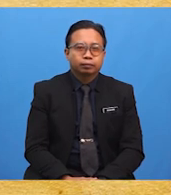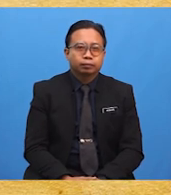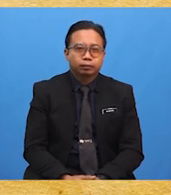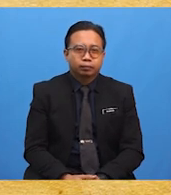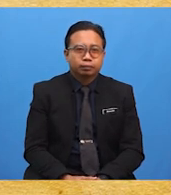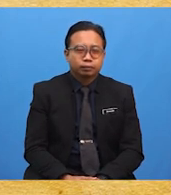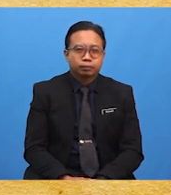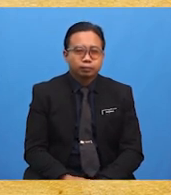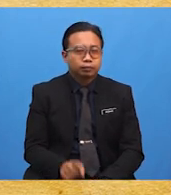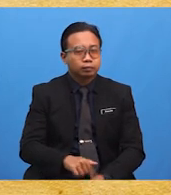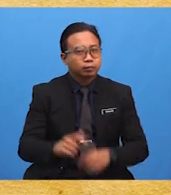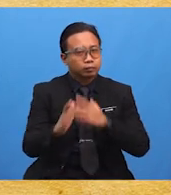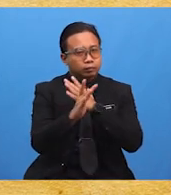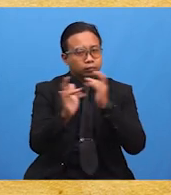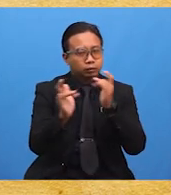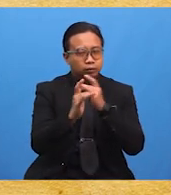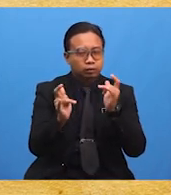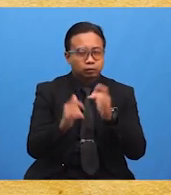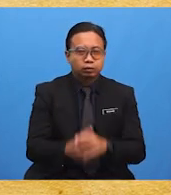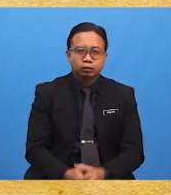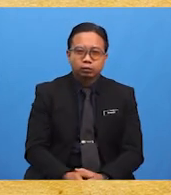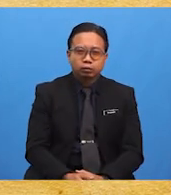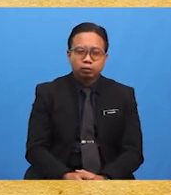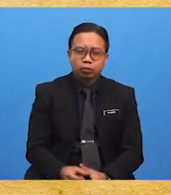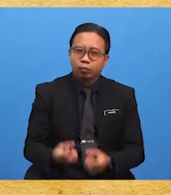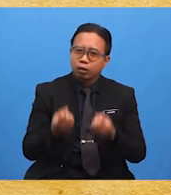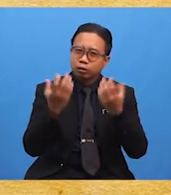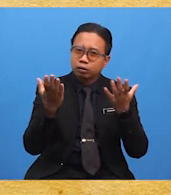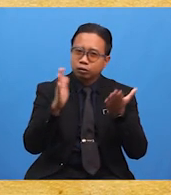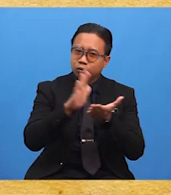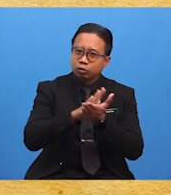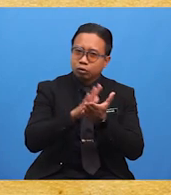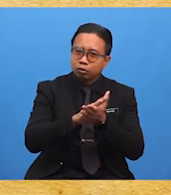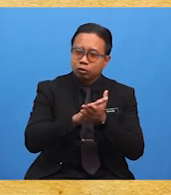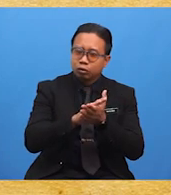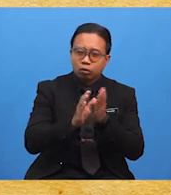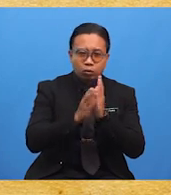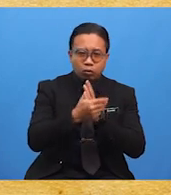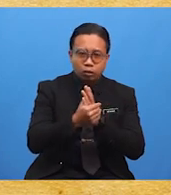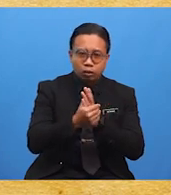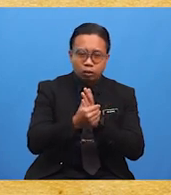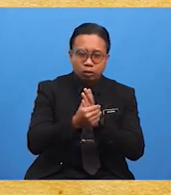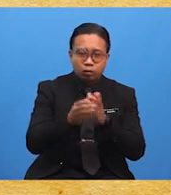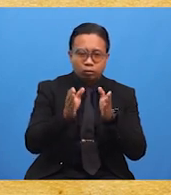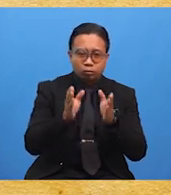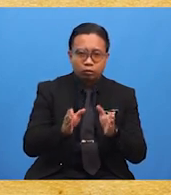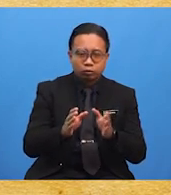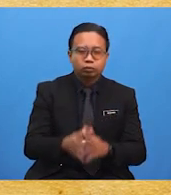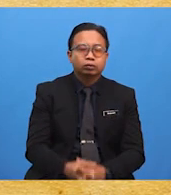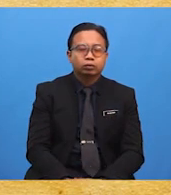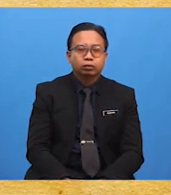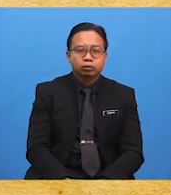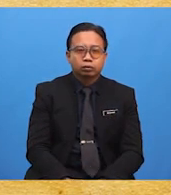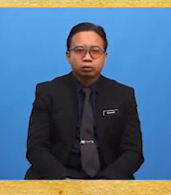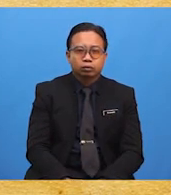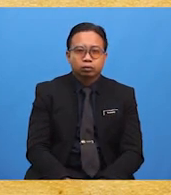Di Sarawak pula terdapat banyak sekolah yang didirikan oleh Mubale antaranya